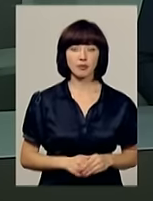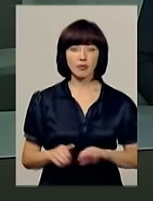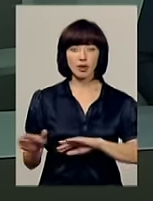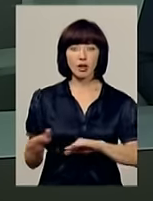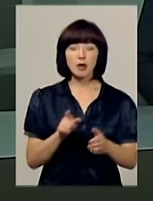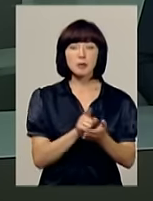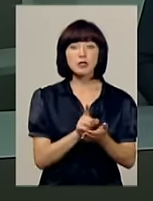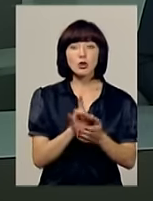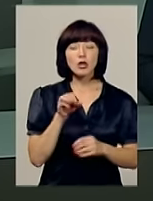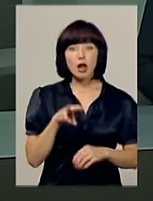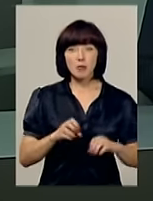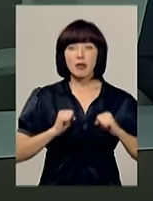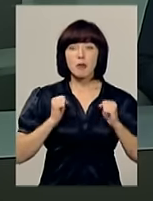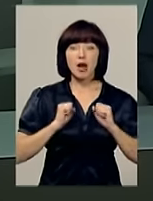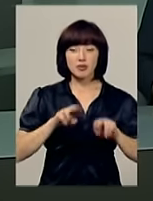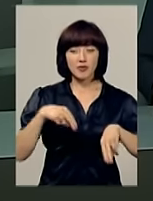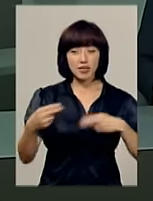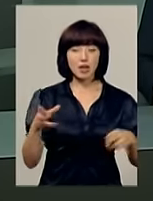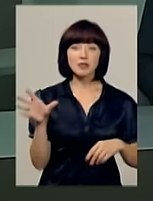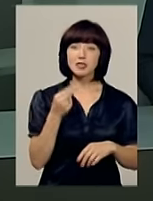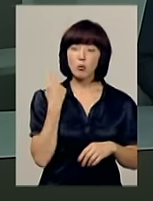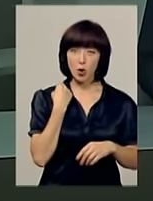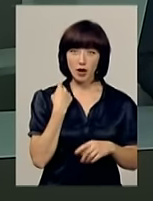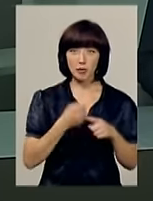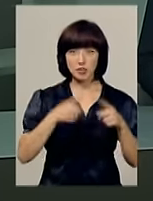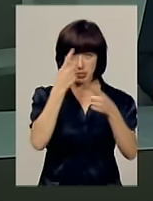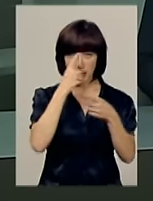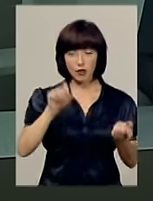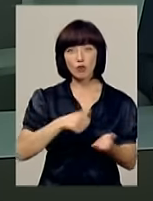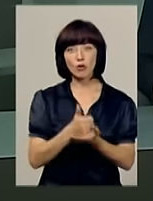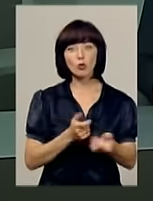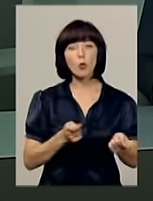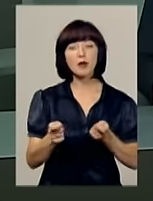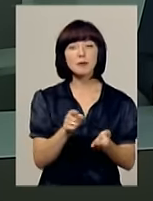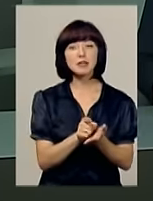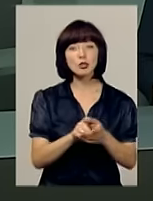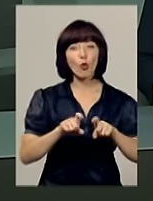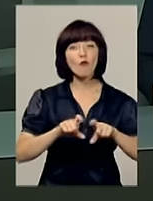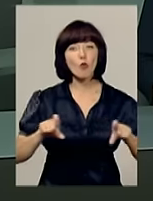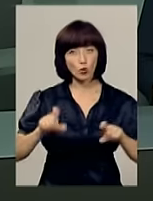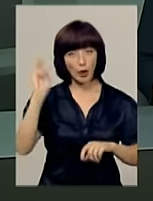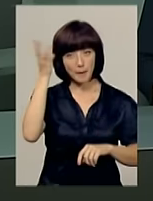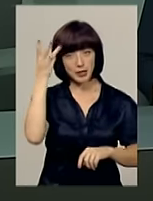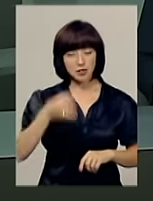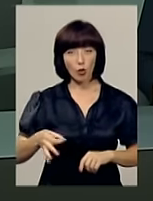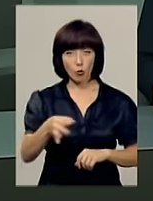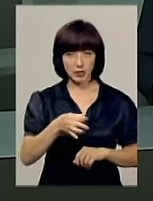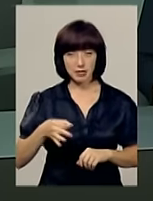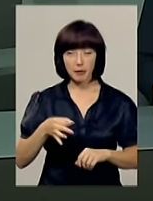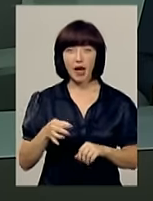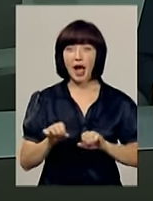Пенсіонерам регіону намагатимуться віддати всі борги. Про це заявили в Головному управлінні пенсійного фонду в Хмельницькій області.